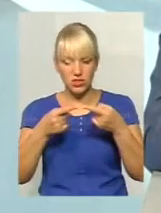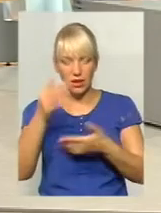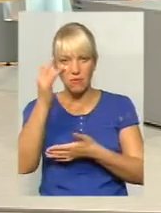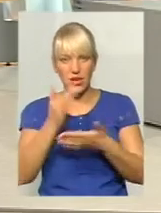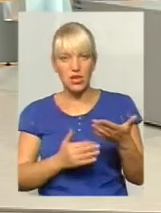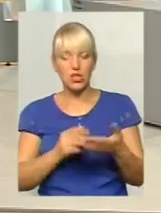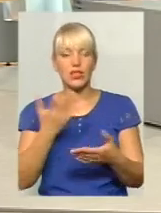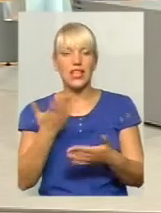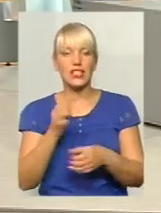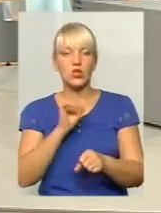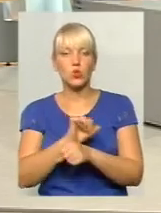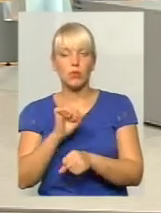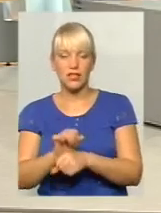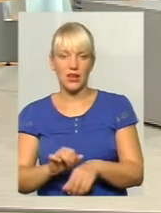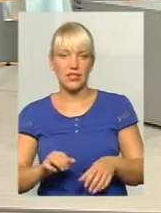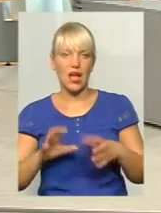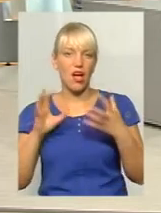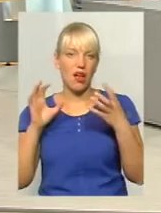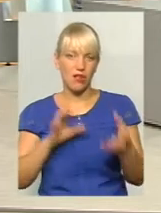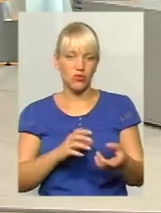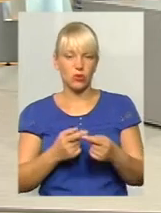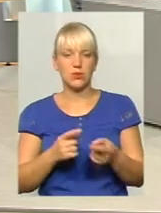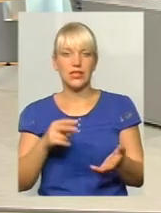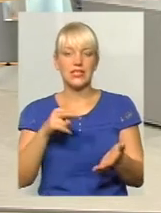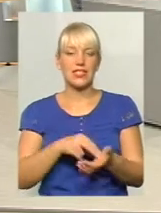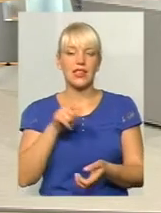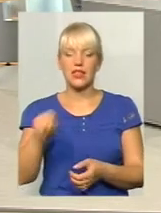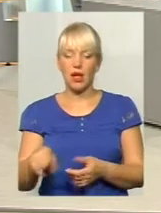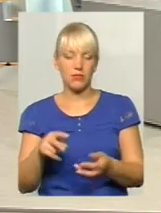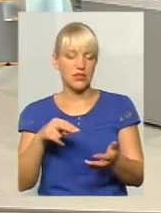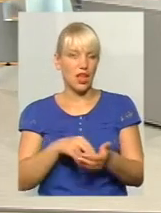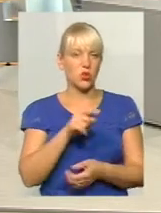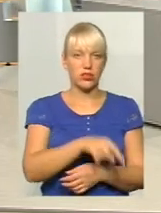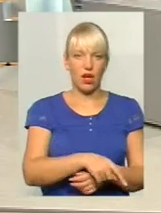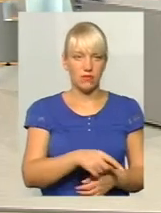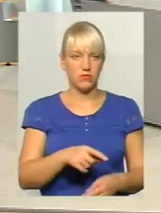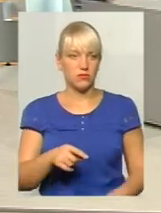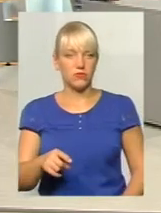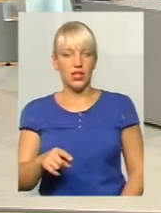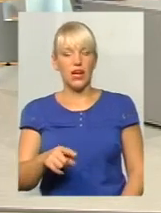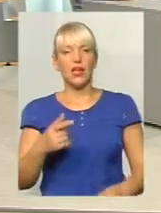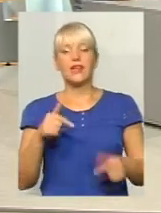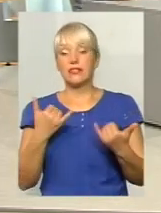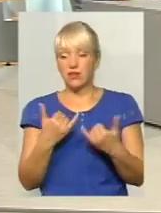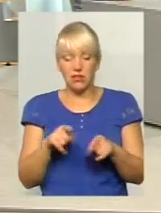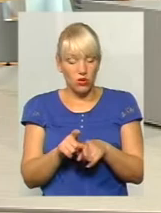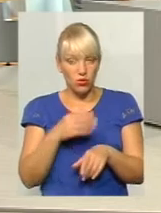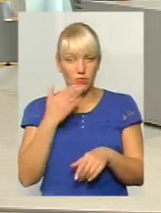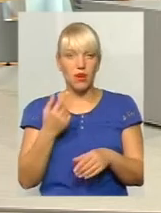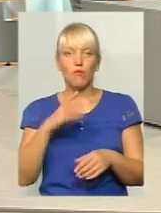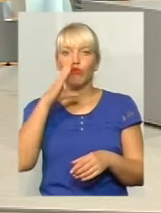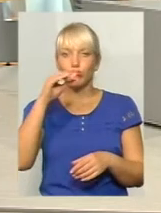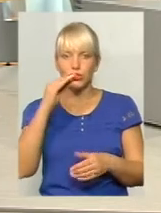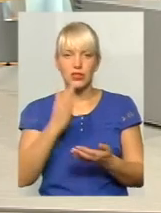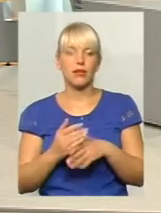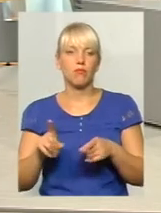зупиняється автобус. Тобто, стань там, стань сям. Зараз цього немає, маршрутки не стають там, сям, там, сям. Маршрутки, є проблеми по